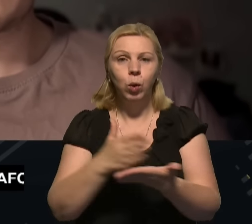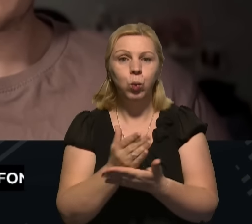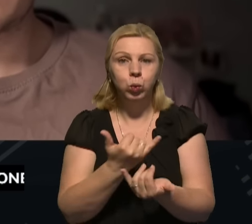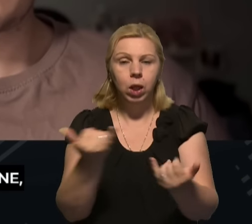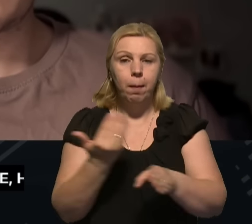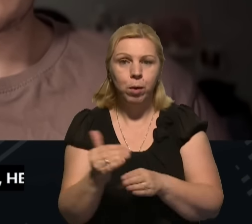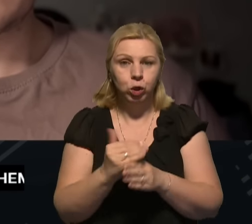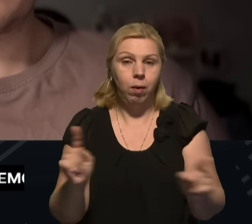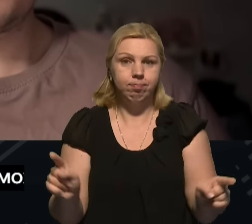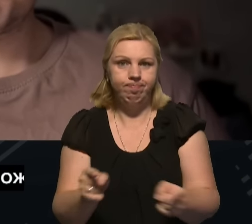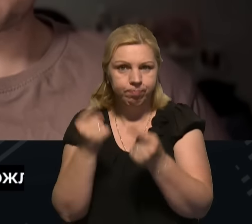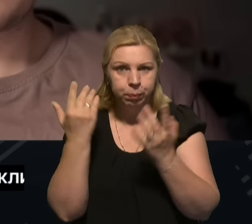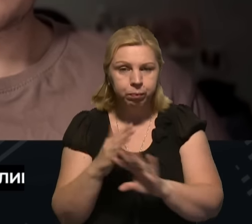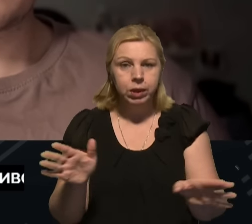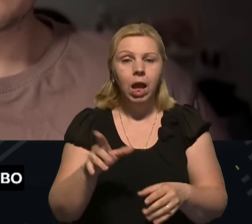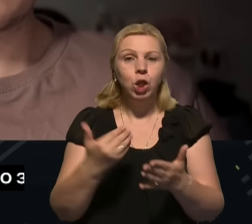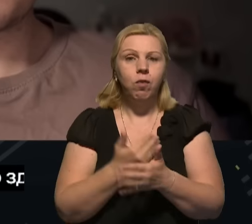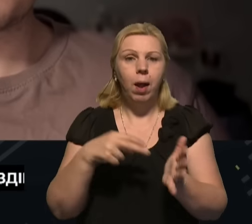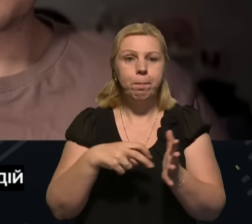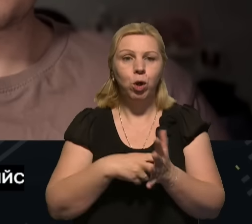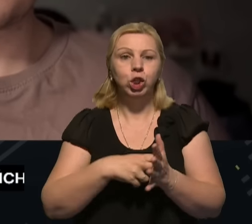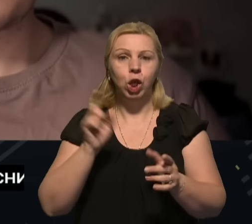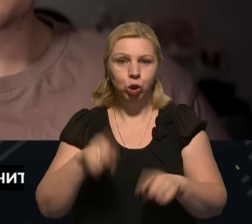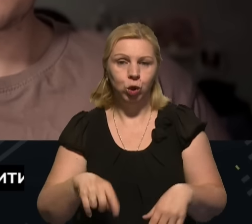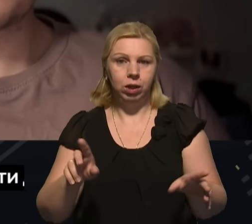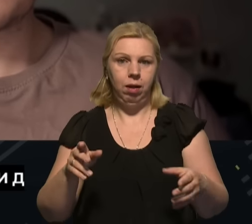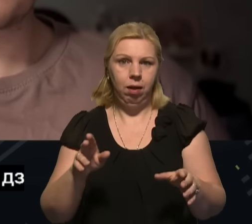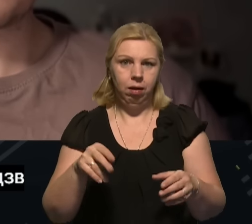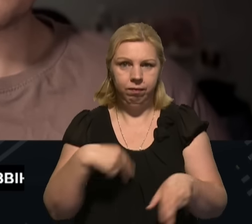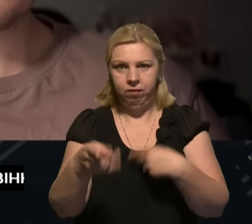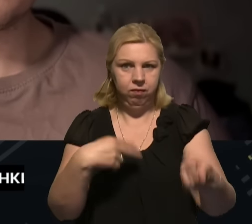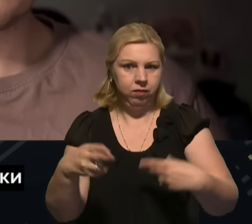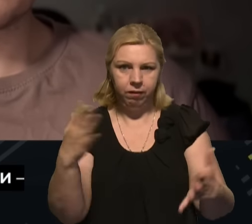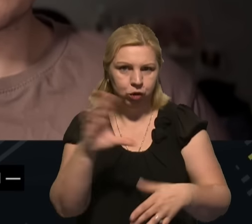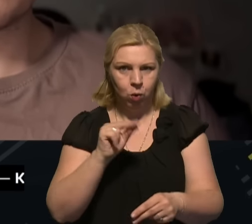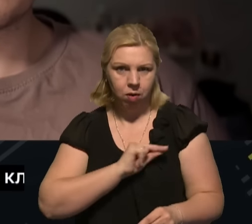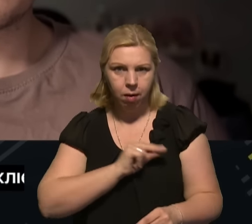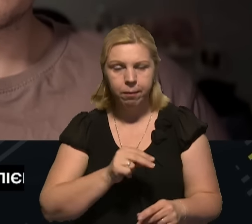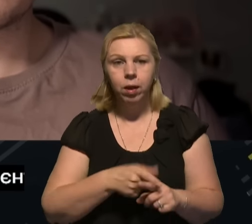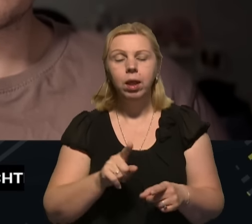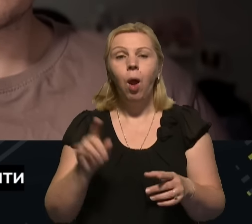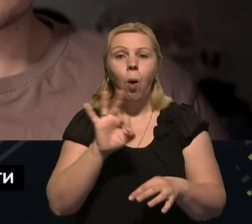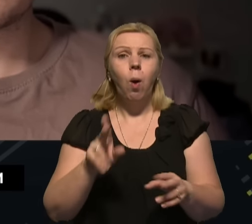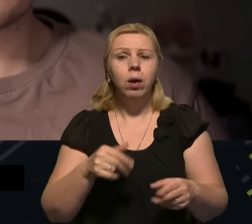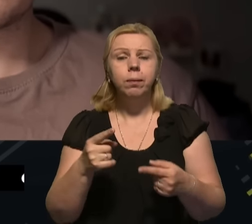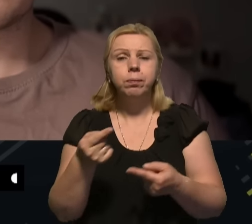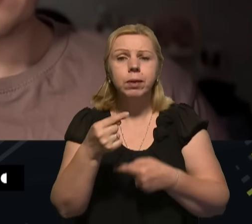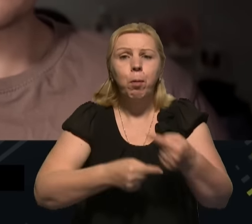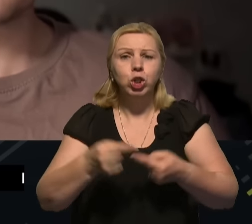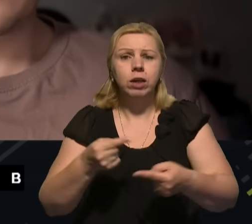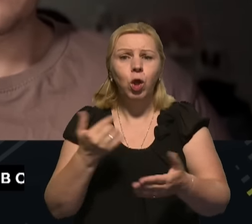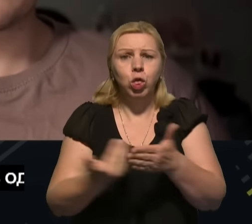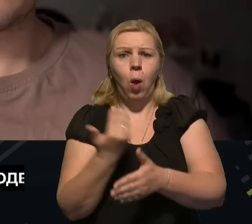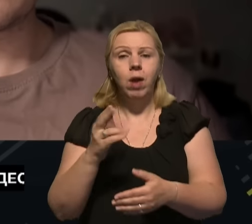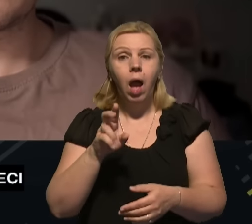поступово відновлюється. Ну, і Нова Пошта теж відновила роботу термінальної логістики. До речі, з приводу оновлень ви згадували, тобто,